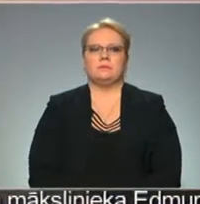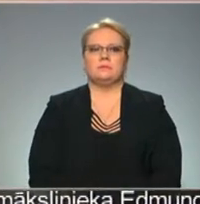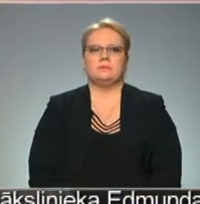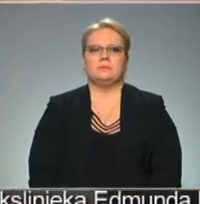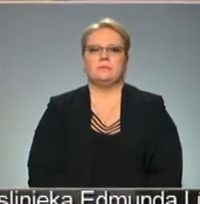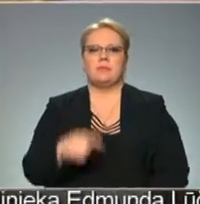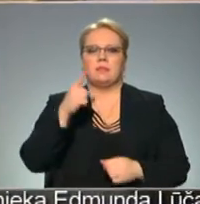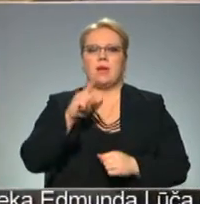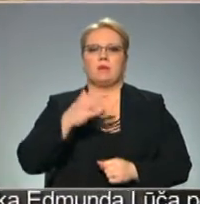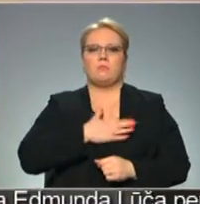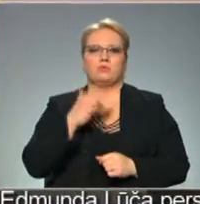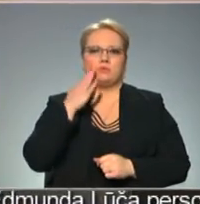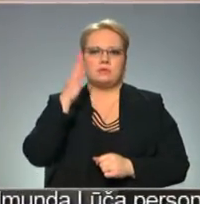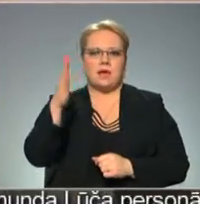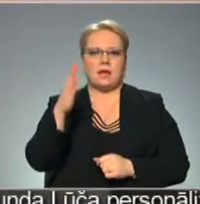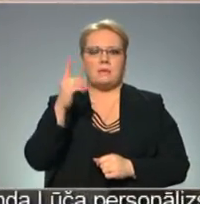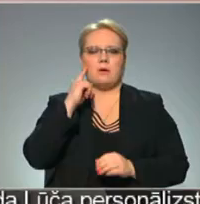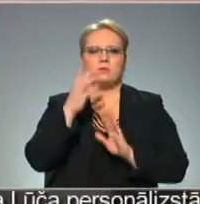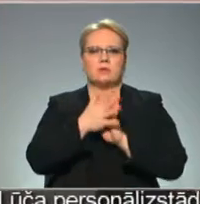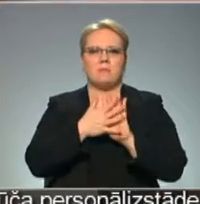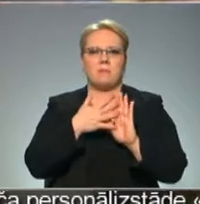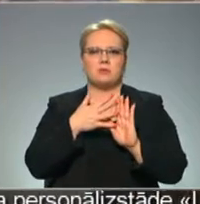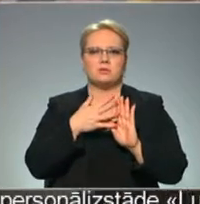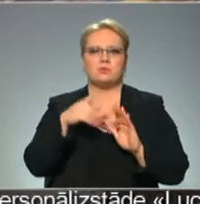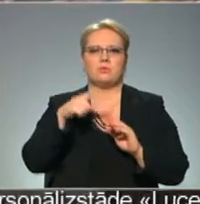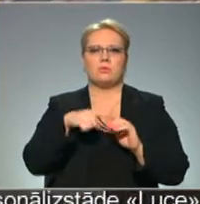Tā ir mūsu cerība, sakrastosim par to pirkstus.